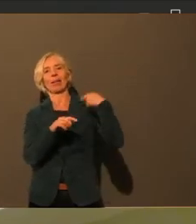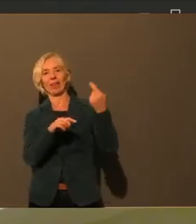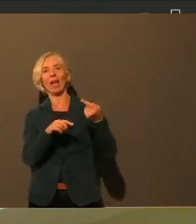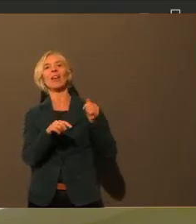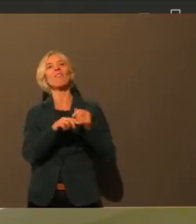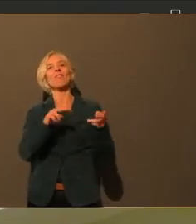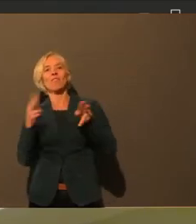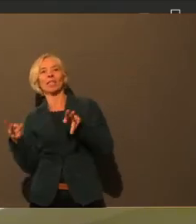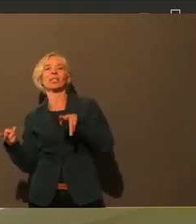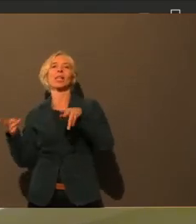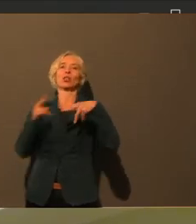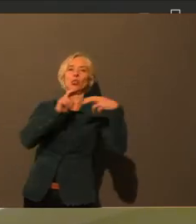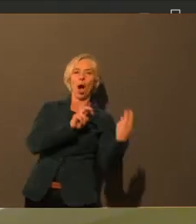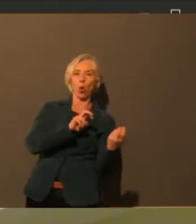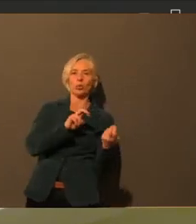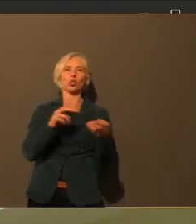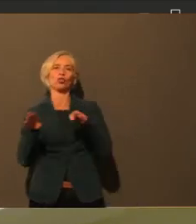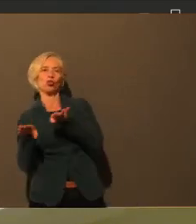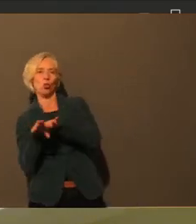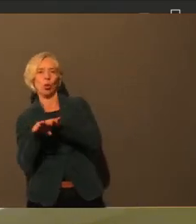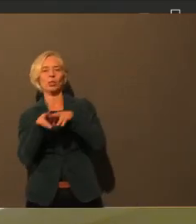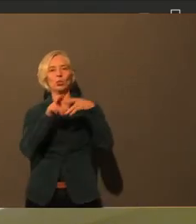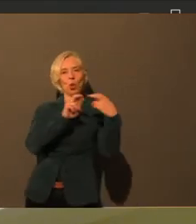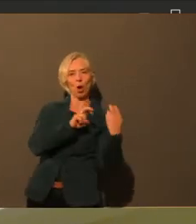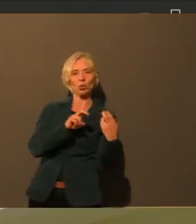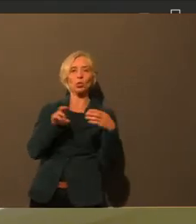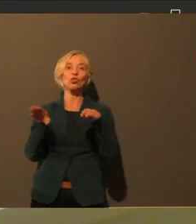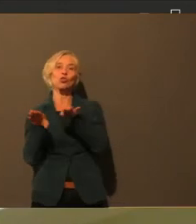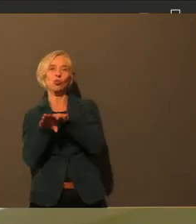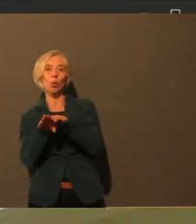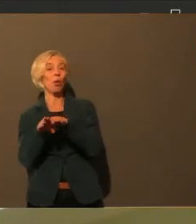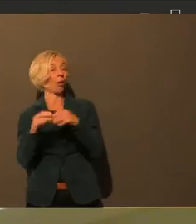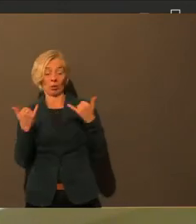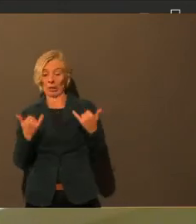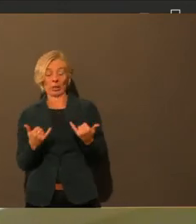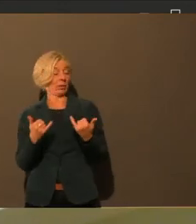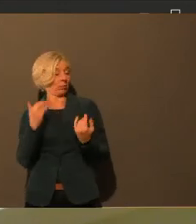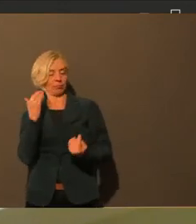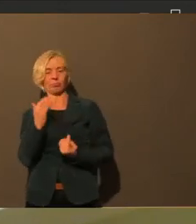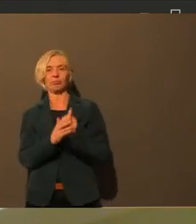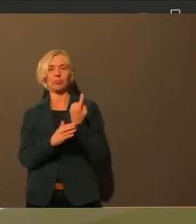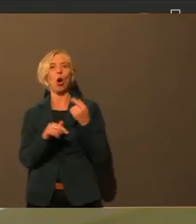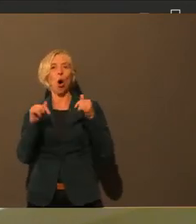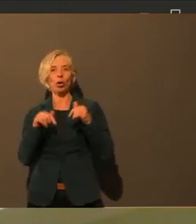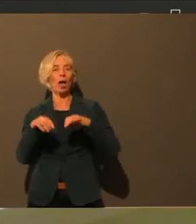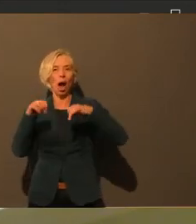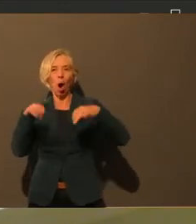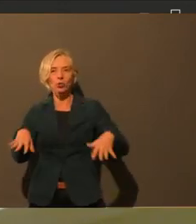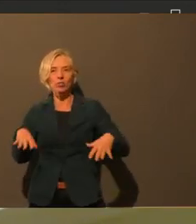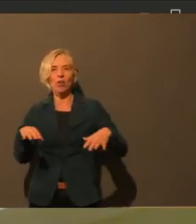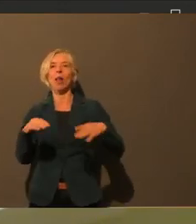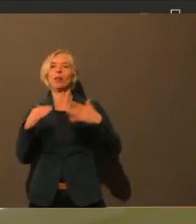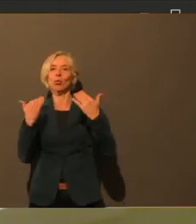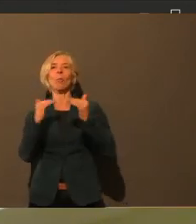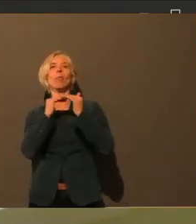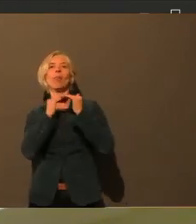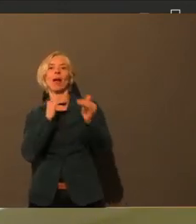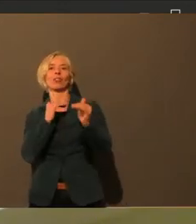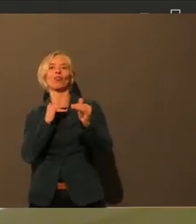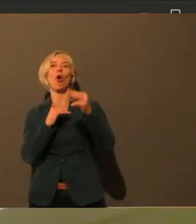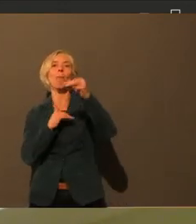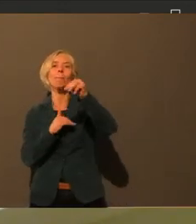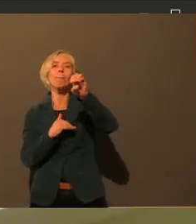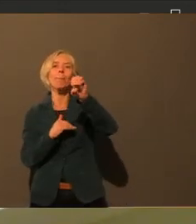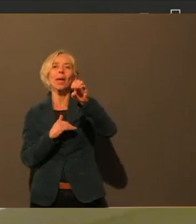der Staatsverwaltung alles dafür getan, dass das mit dem Wechselunterricht nach den Weihnachtsferien, denke ich, da bin ich